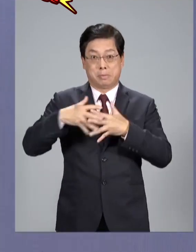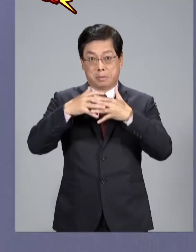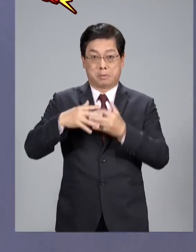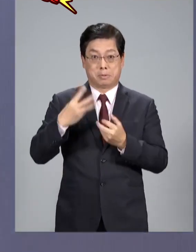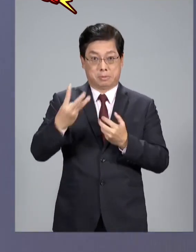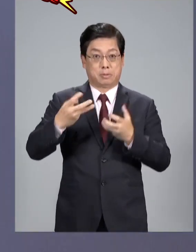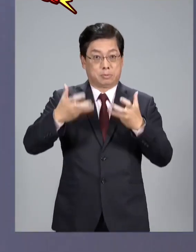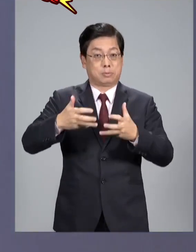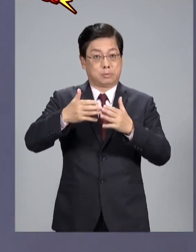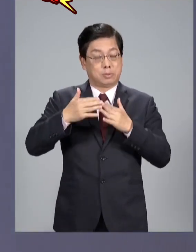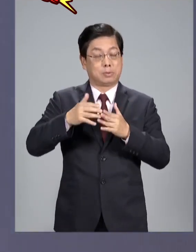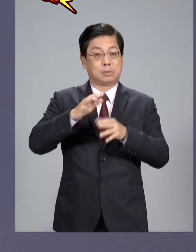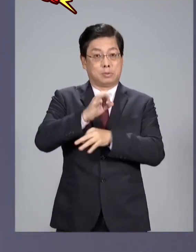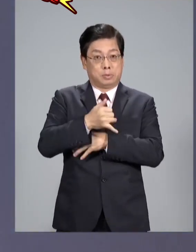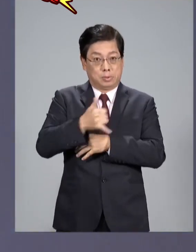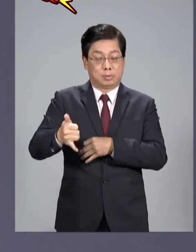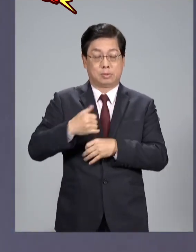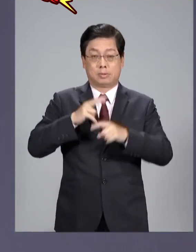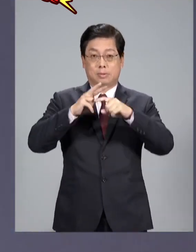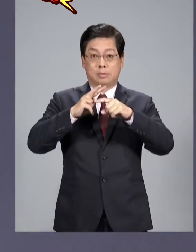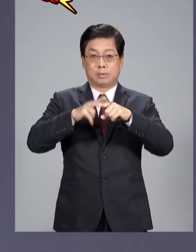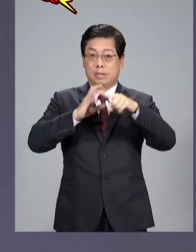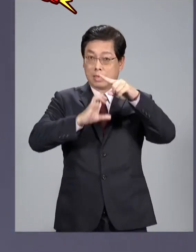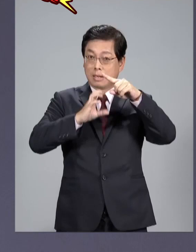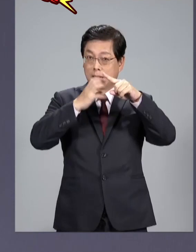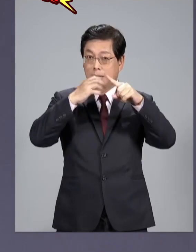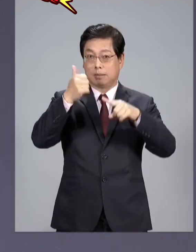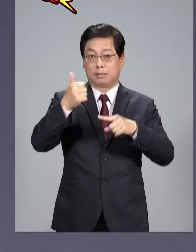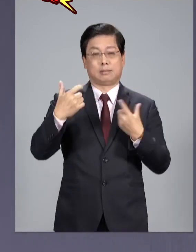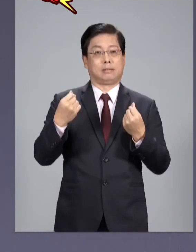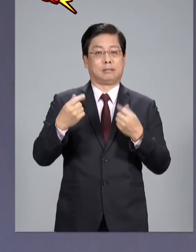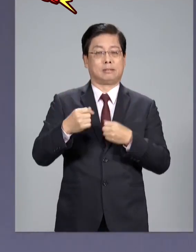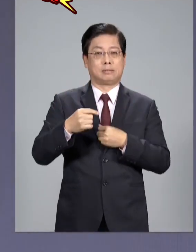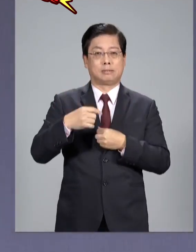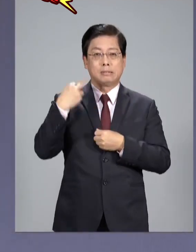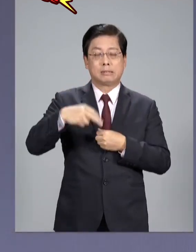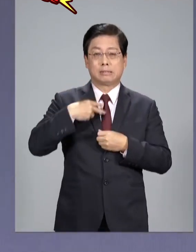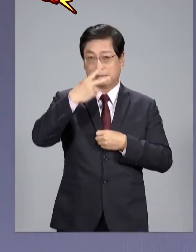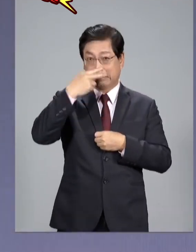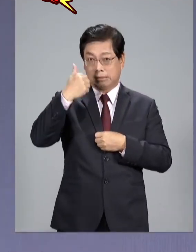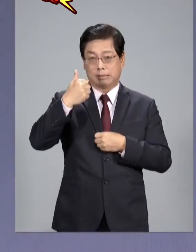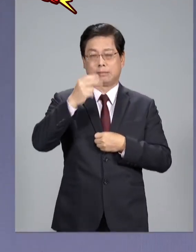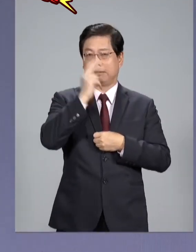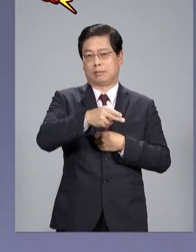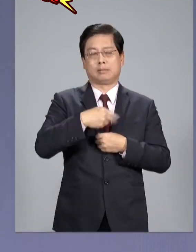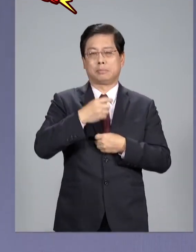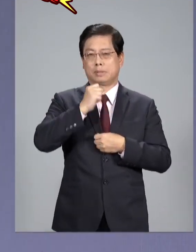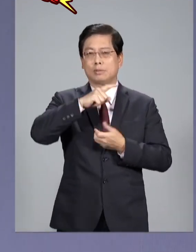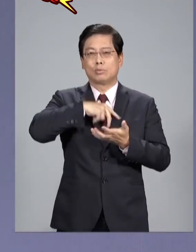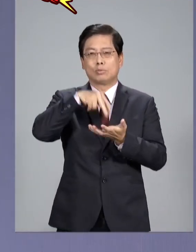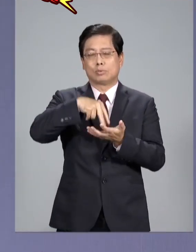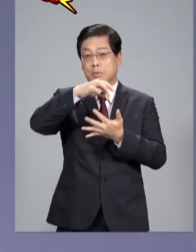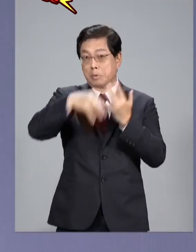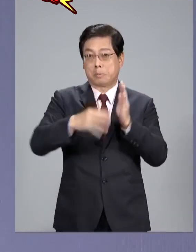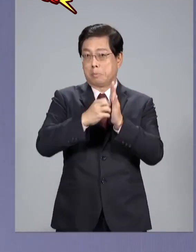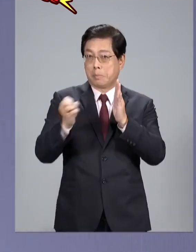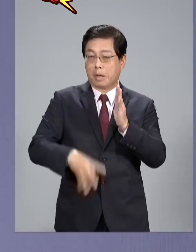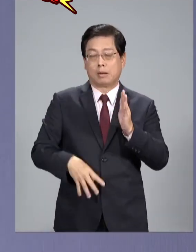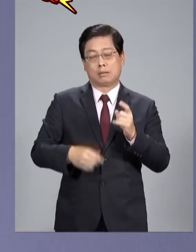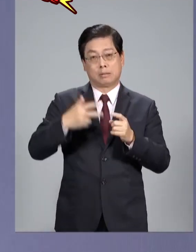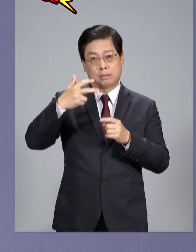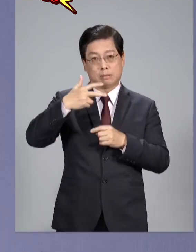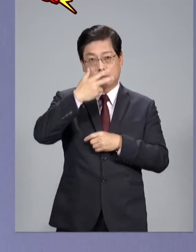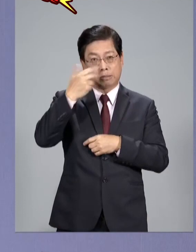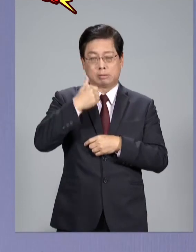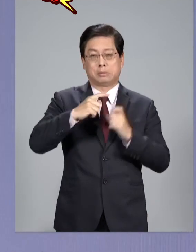三個重要的學者葛萊伊他們要這個賴清德把台獨黨綱廢了或是把他凍結賴清德就毫